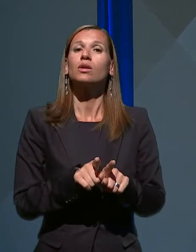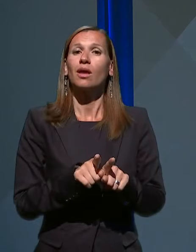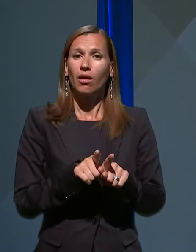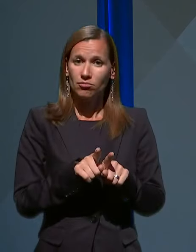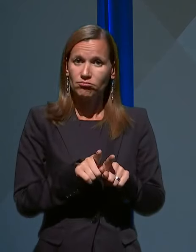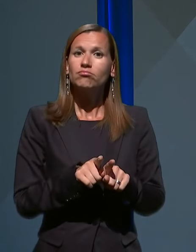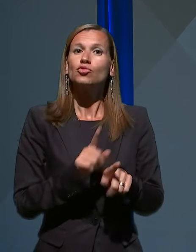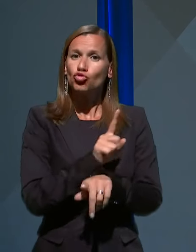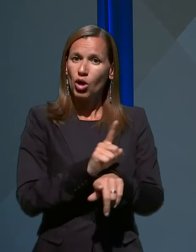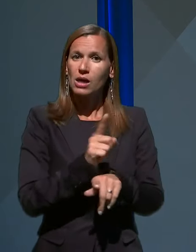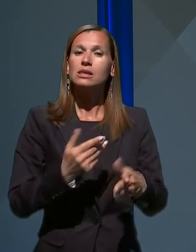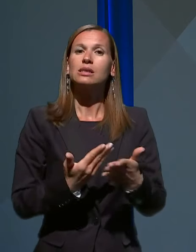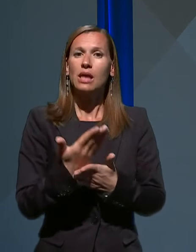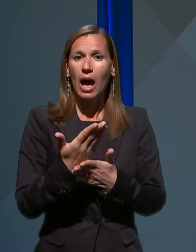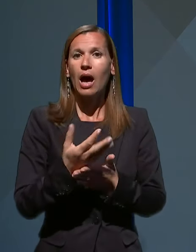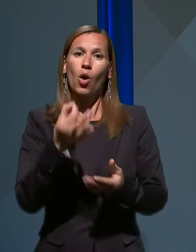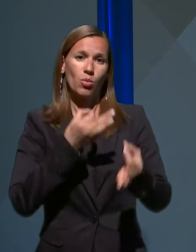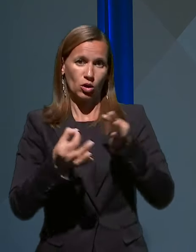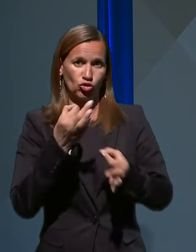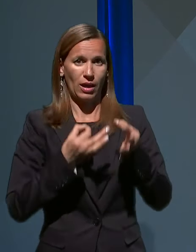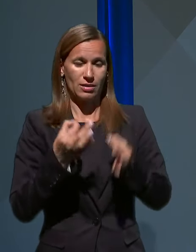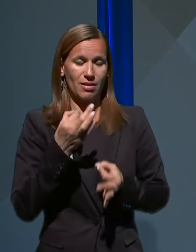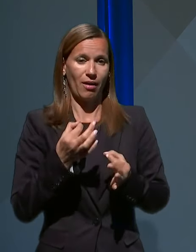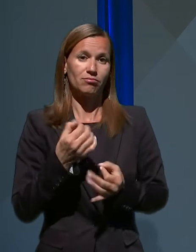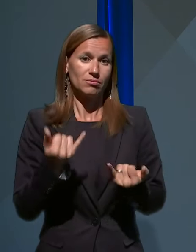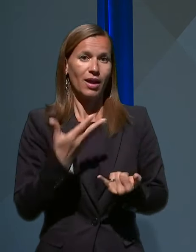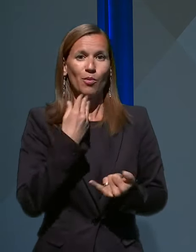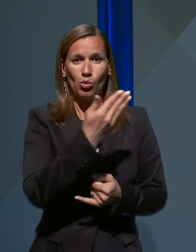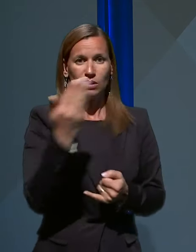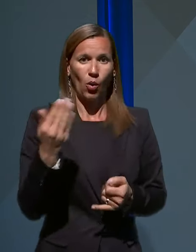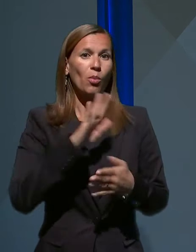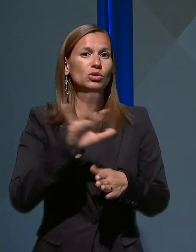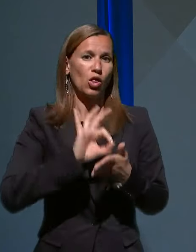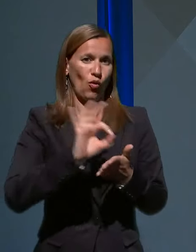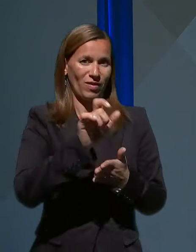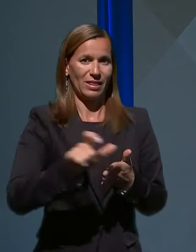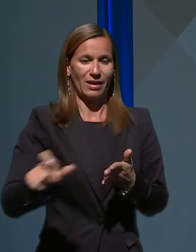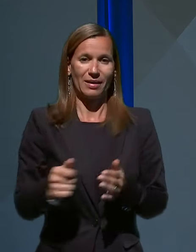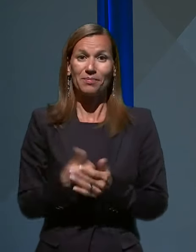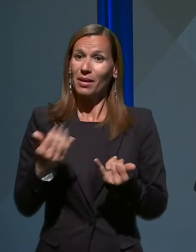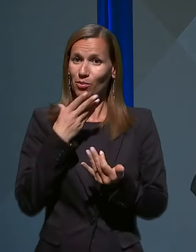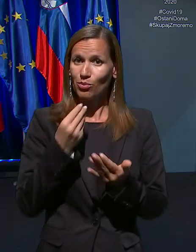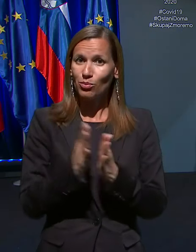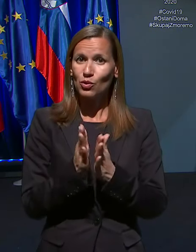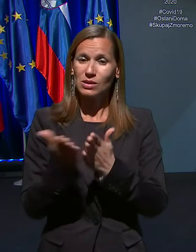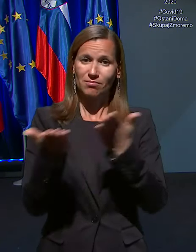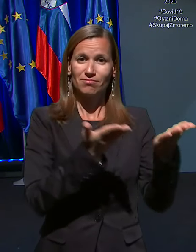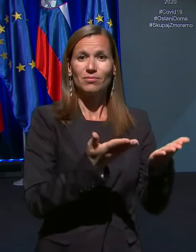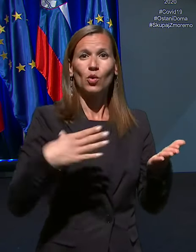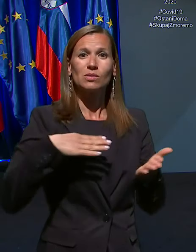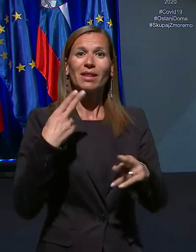in novinarjem v studiju, ki jih prav lepo pozdravljam, za morebitna vprašanja. Prosim, gospa državna sekretarka.